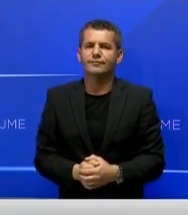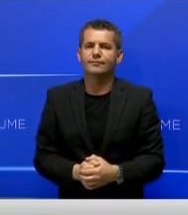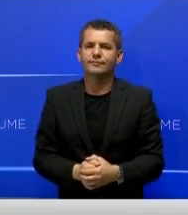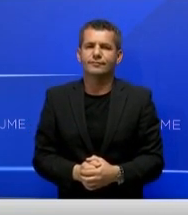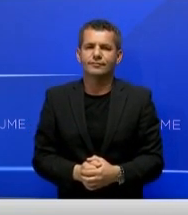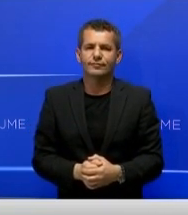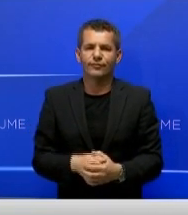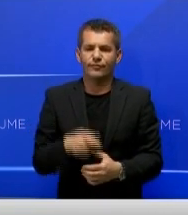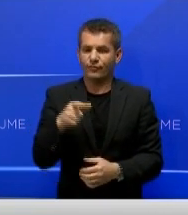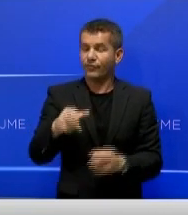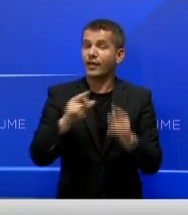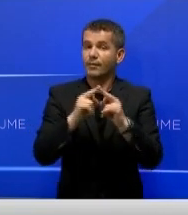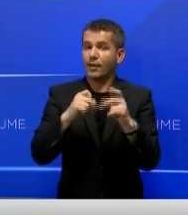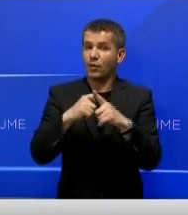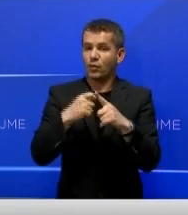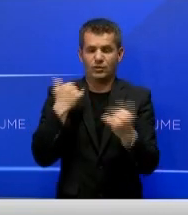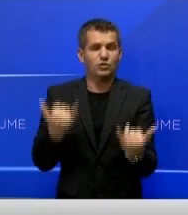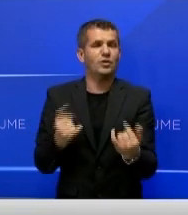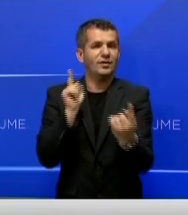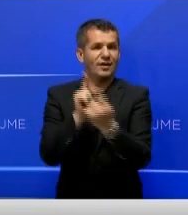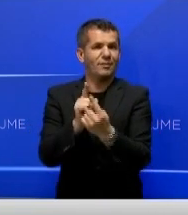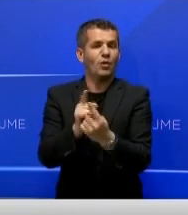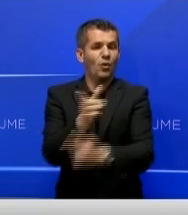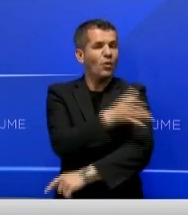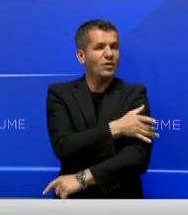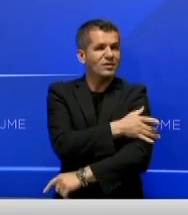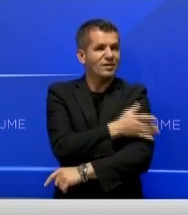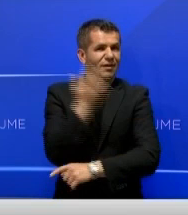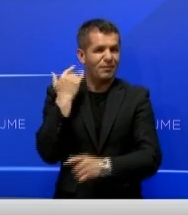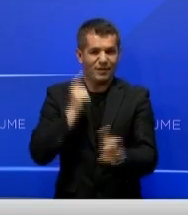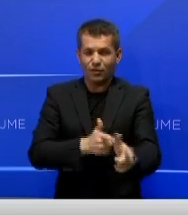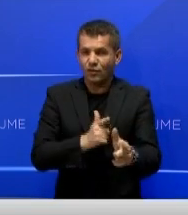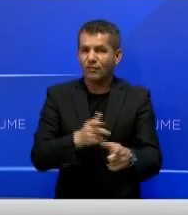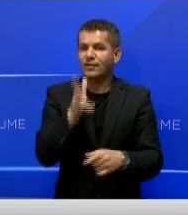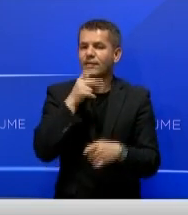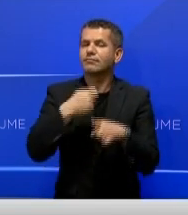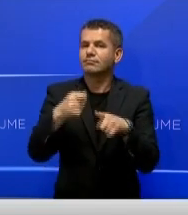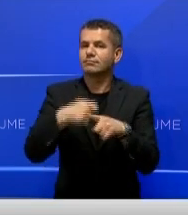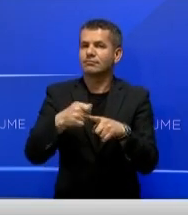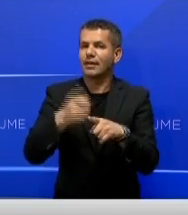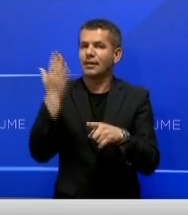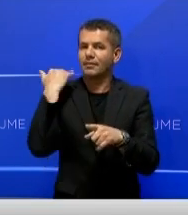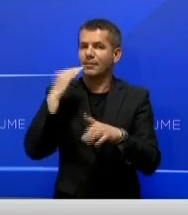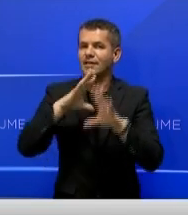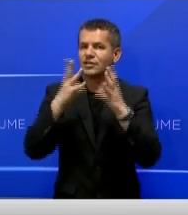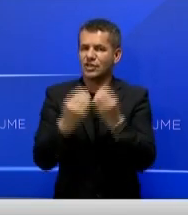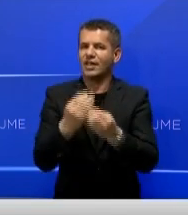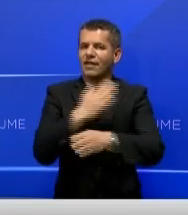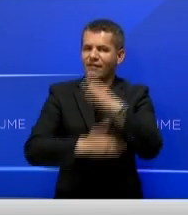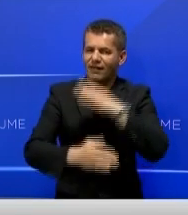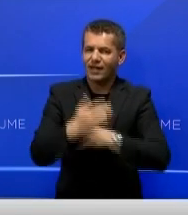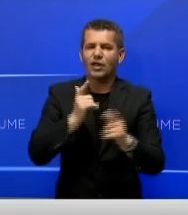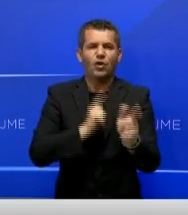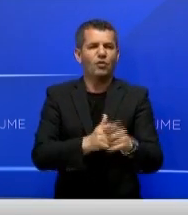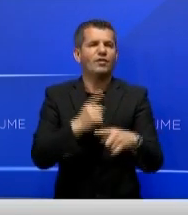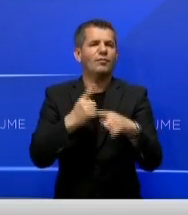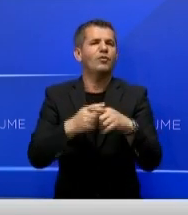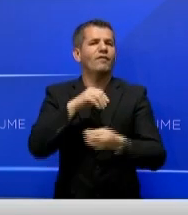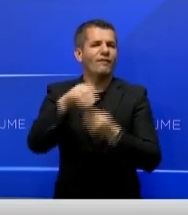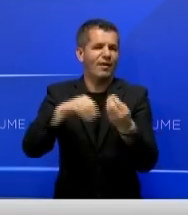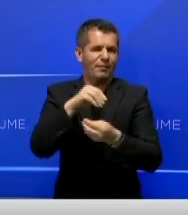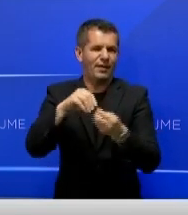Kurti takon veteranët premton për mirësimin e mirëqenje së tyre, invalidve të luftës dhe familjeve të dëshmorve të uqekës.